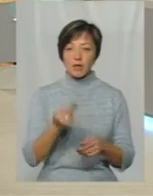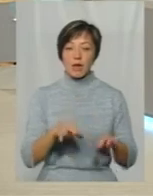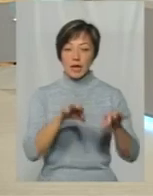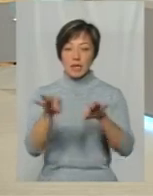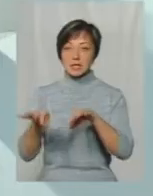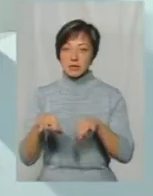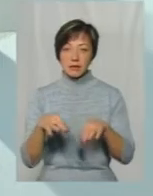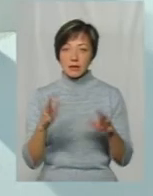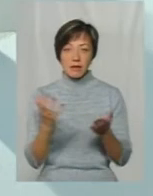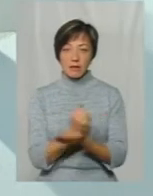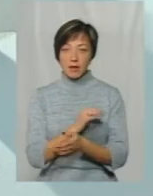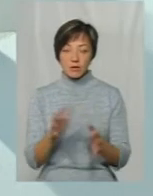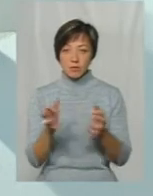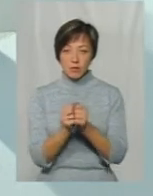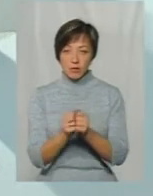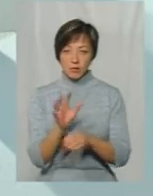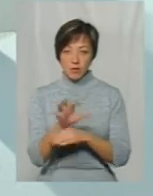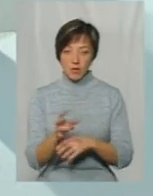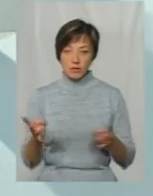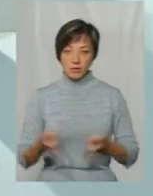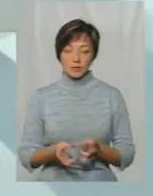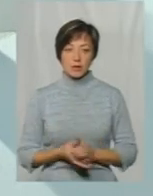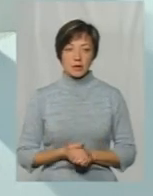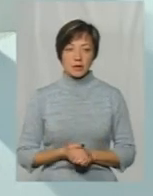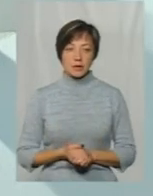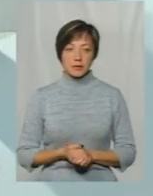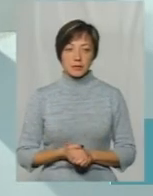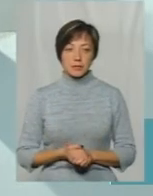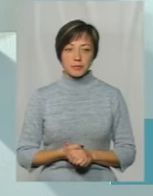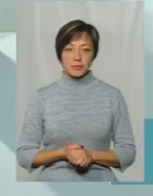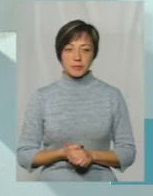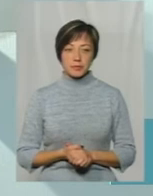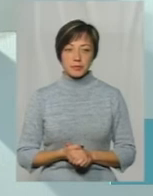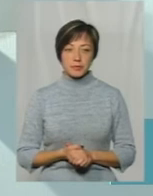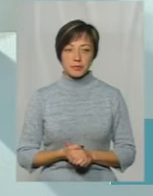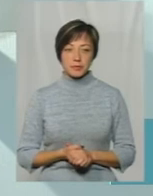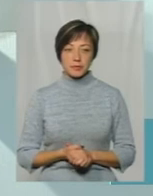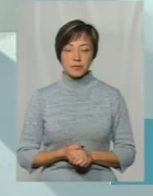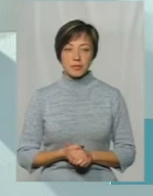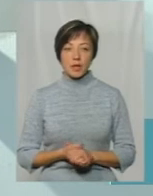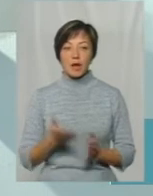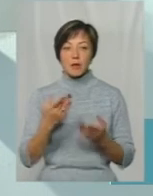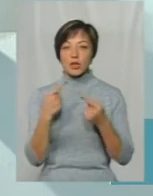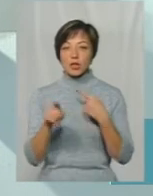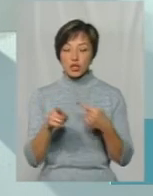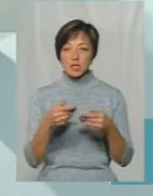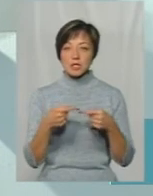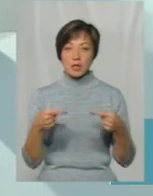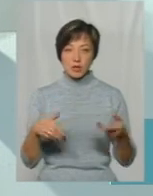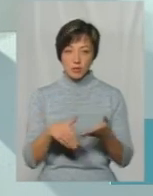Йому не дасться та собака, яку потрібно відловити, просто не дасться в руки Якби були інші засоби,